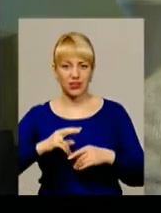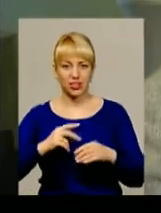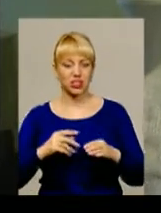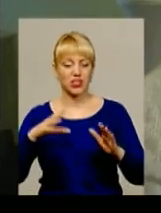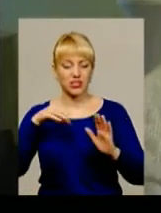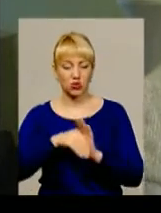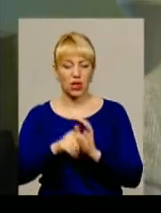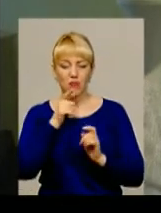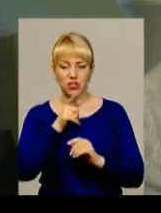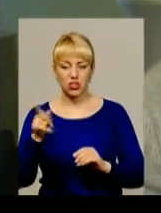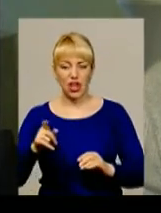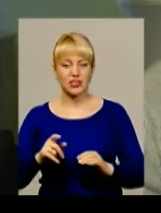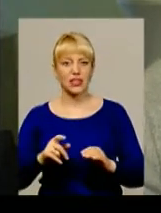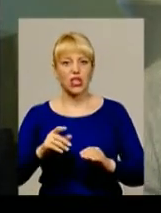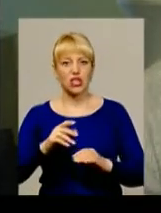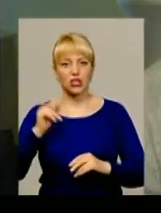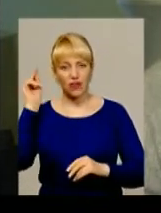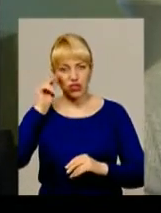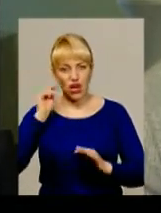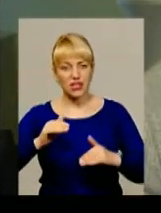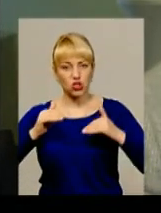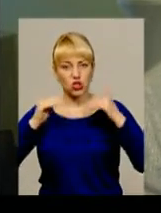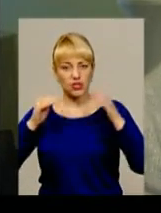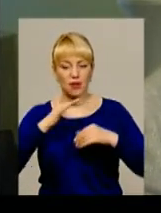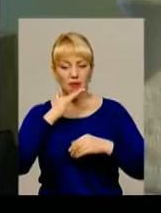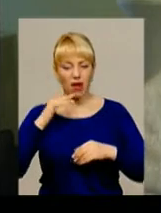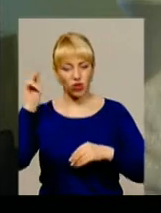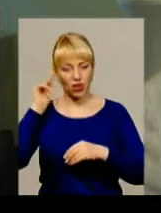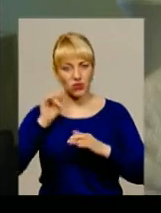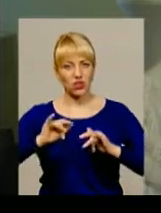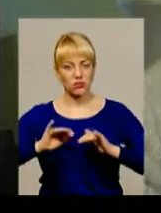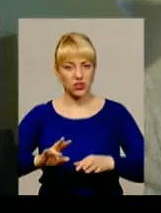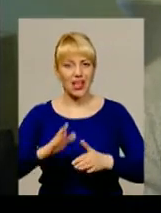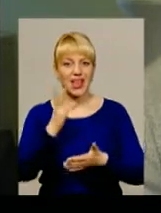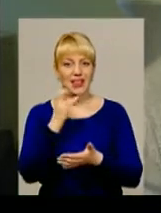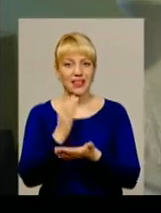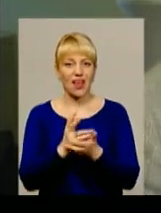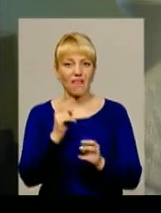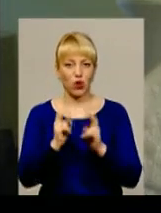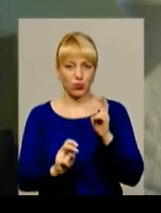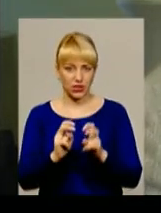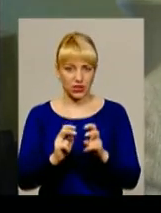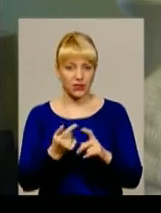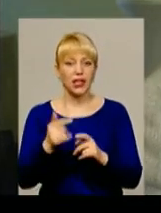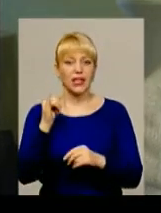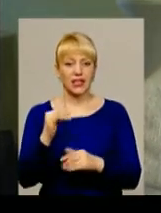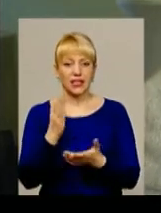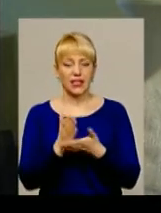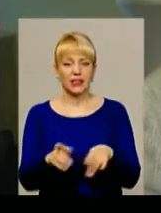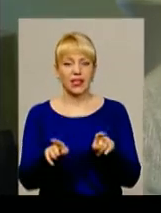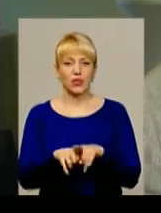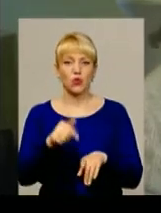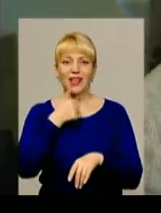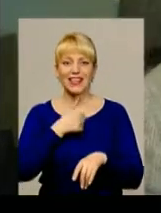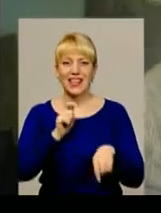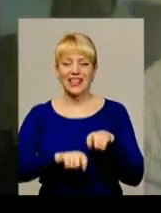навчання зростає, і дуже багато навчального процесу відбувається на виробництві. Є, звичайно, в нас такі пілоти